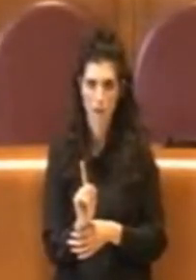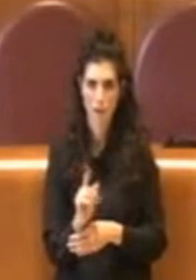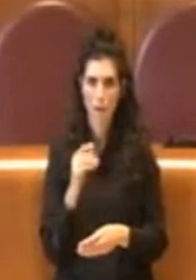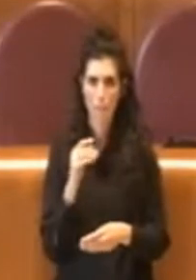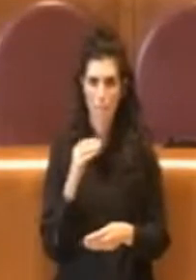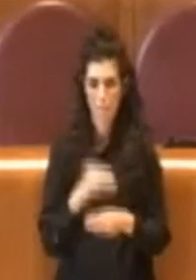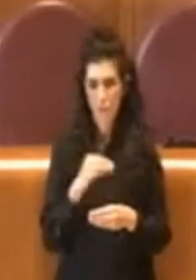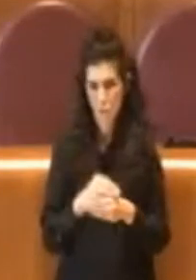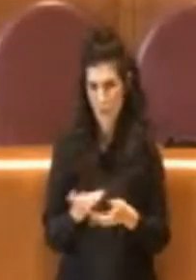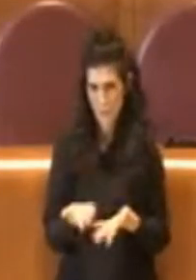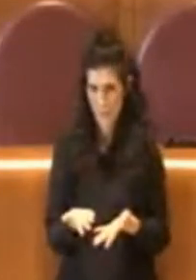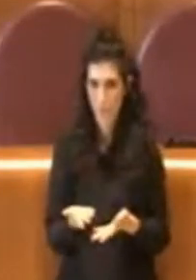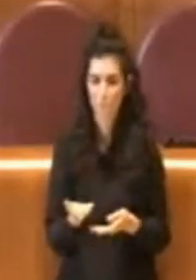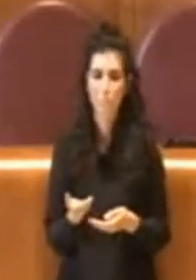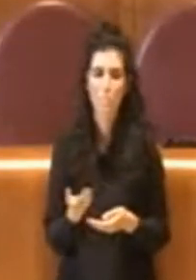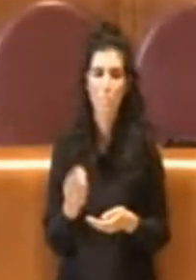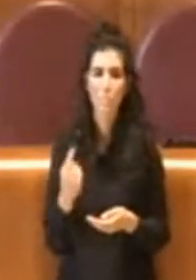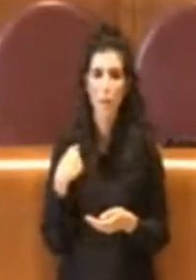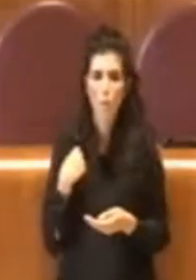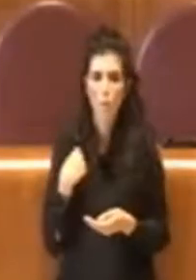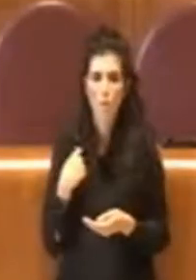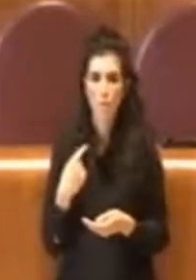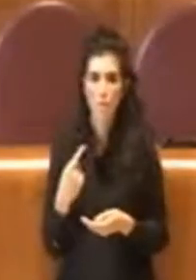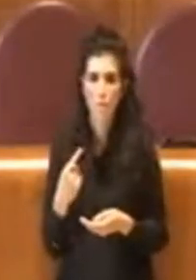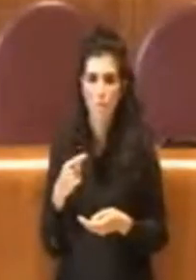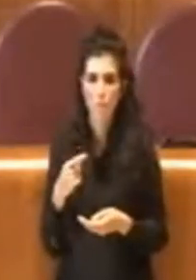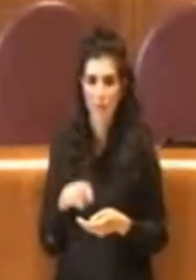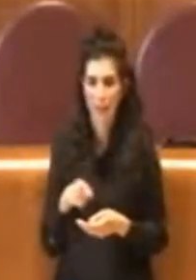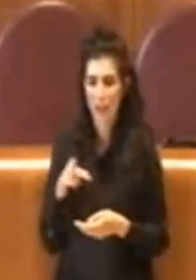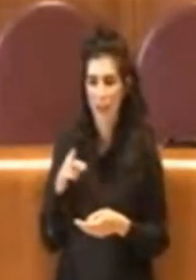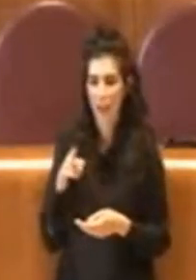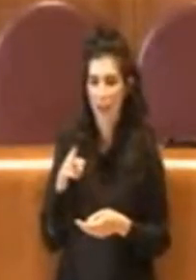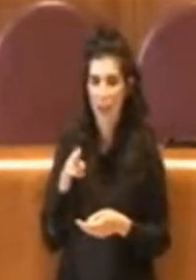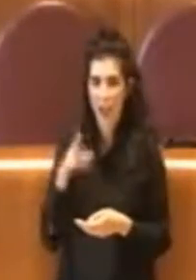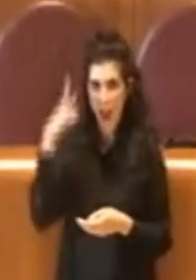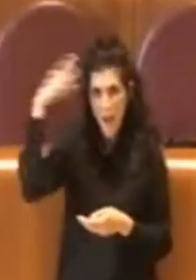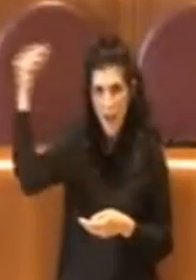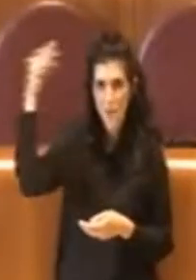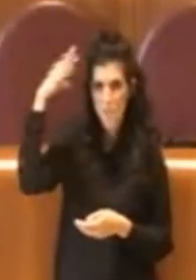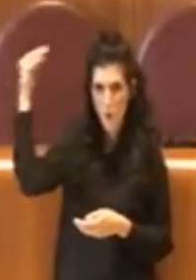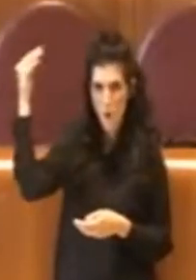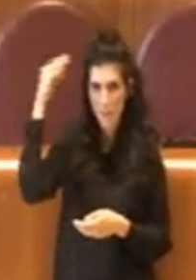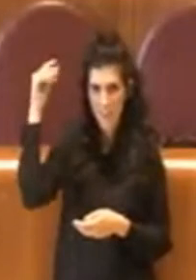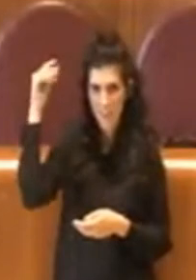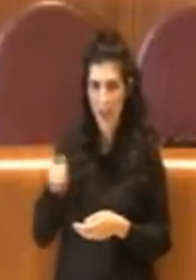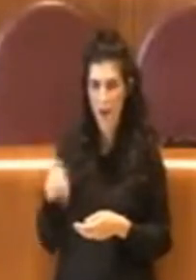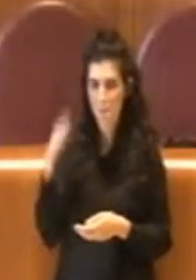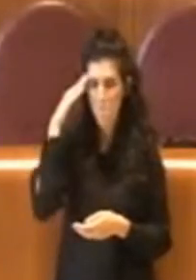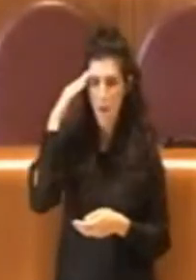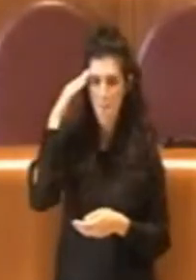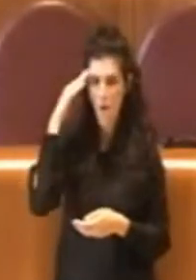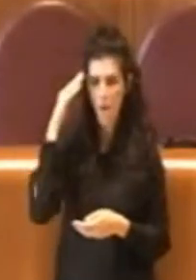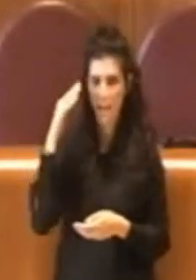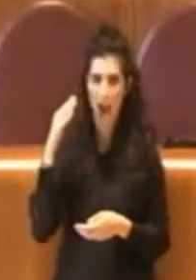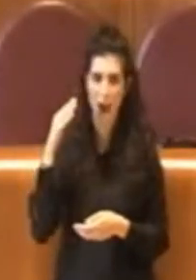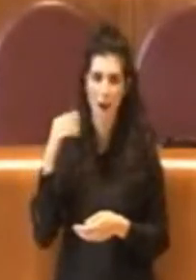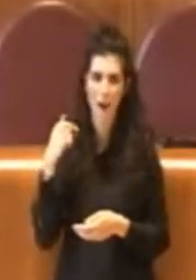Diagonale è bravissimo, amo Harry Potter, ma la memoria a quest'età ormai fa difetto.